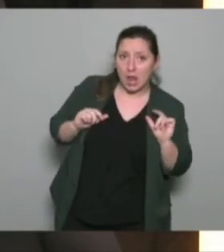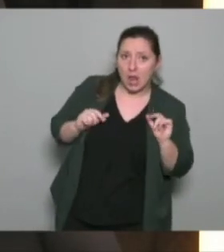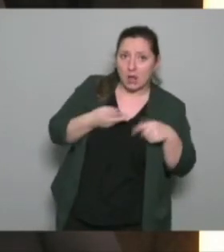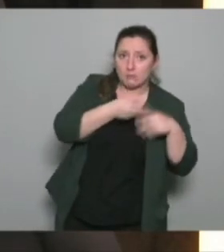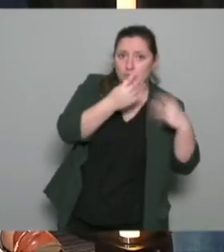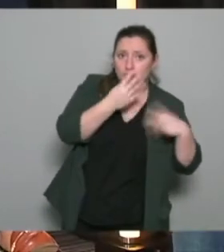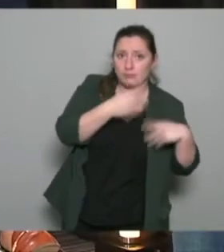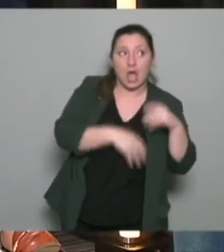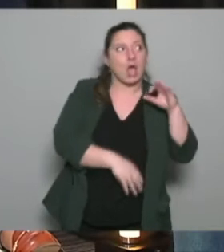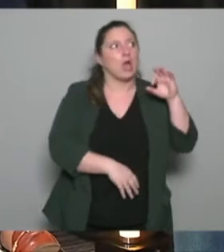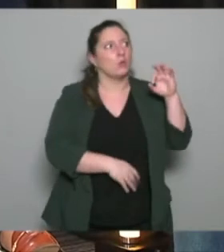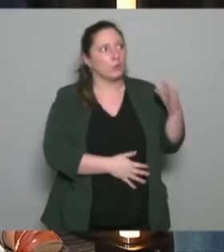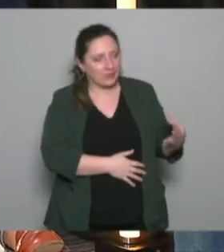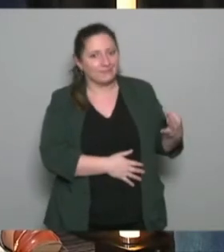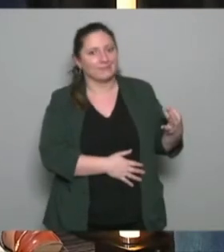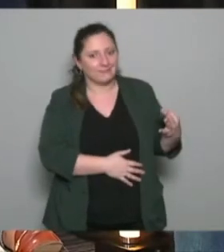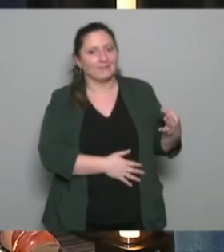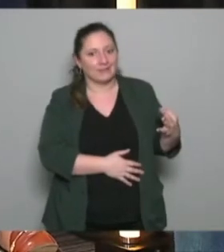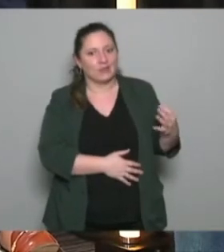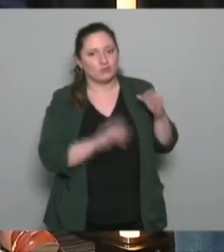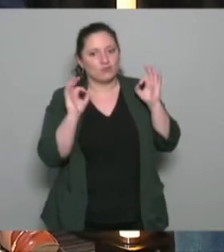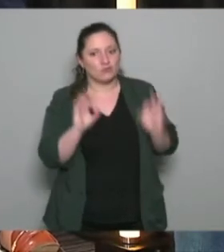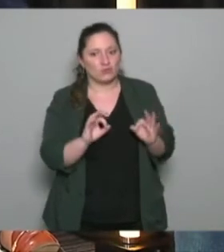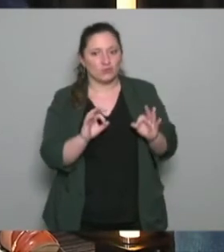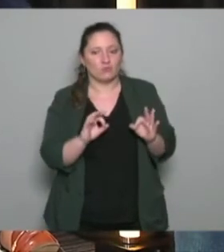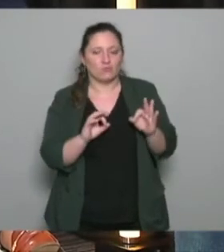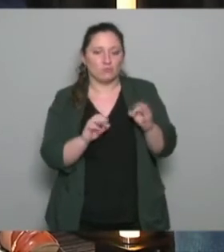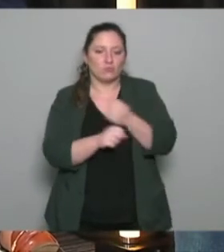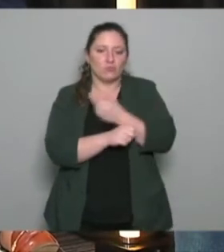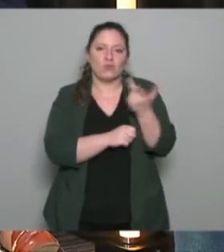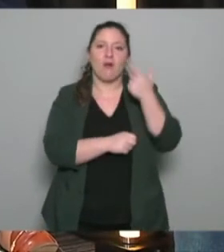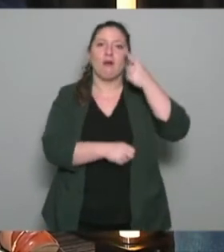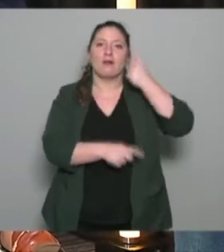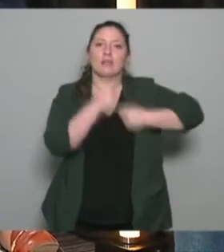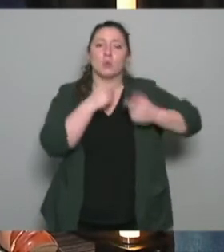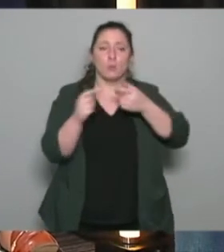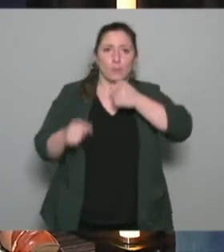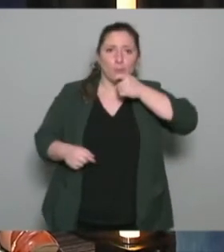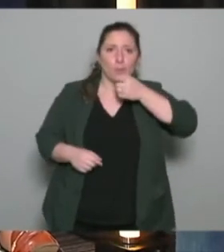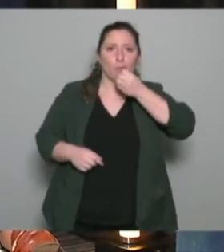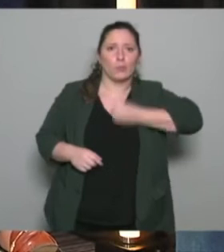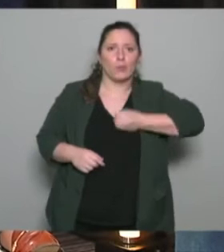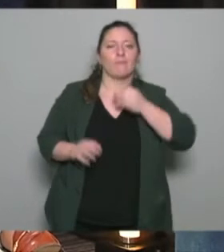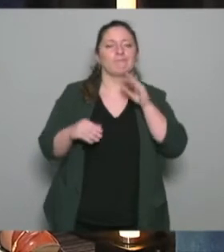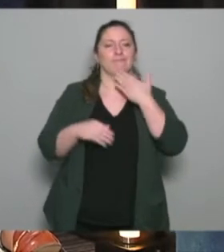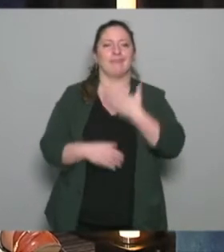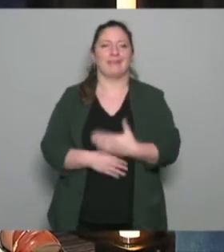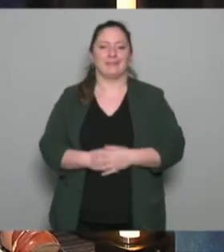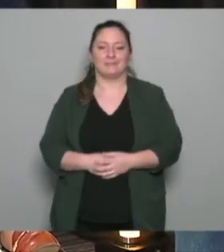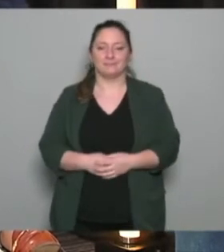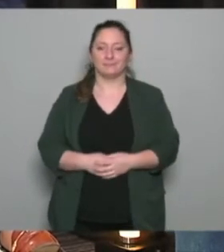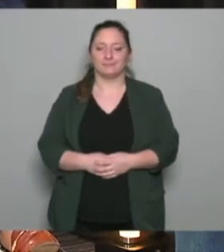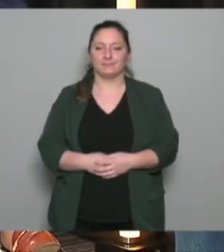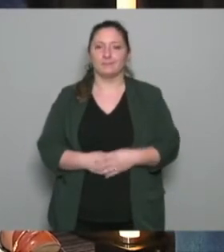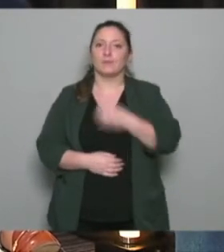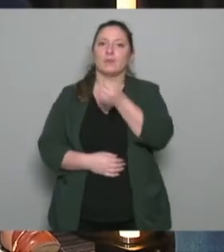oui effectivement il y a quelques questions est-ce que mon micro marche merci donc du coup on a